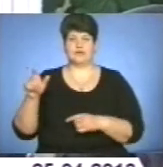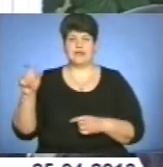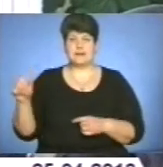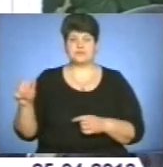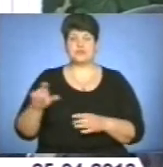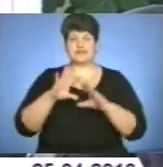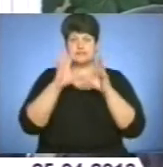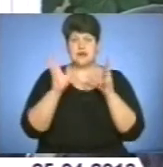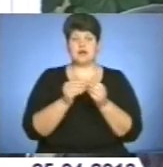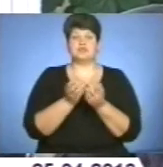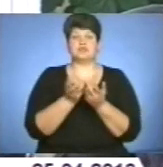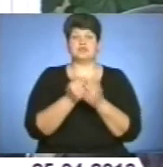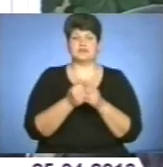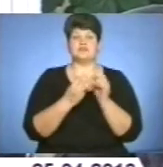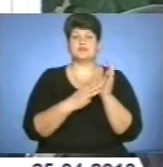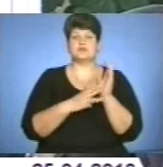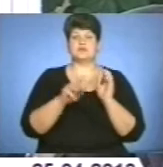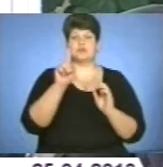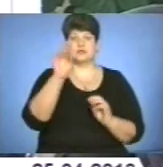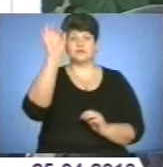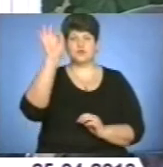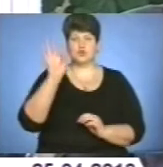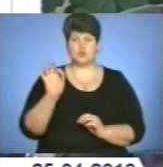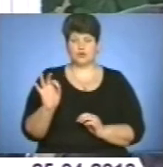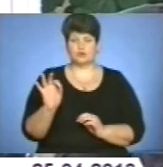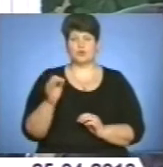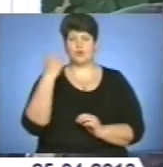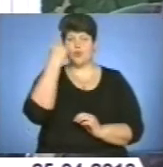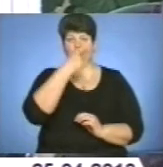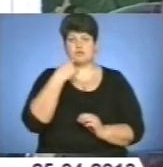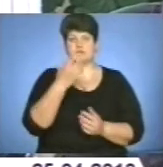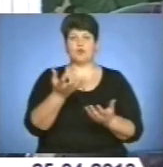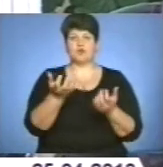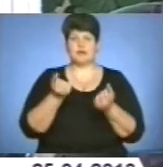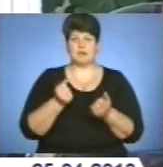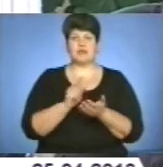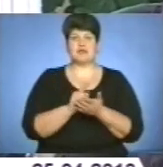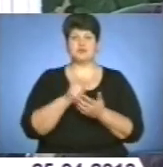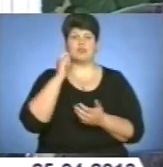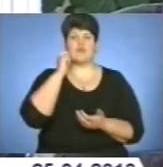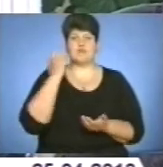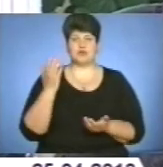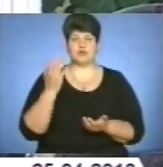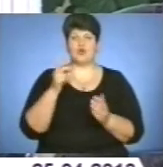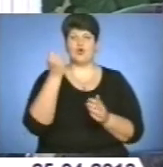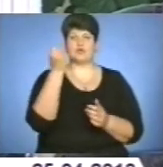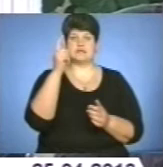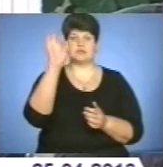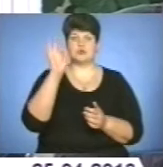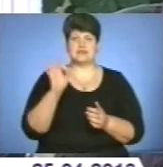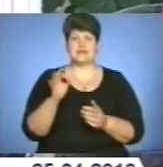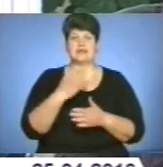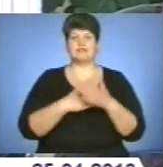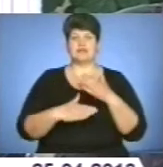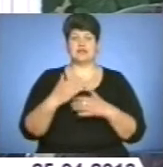чисельності пенсіонерів 80 до 1% осіб одержують пенсії за віком, 11% по інвалідності,